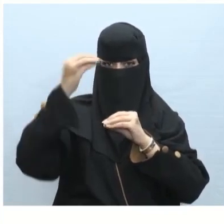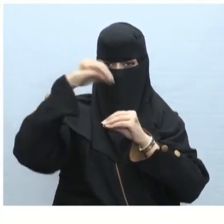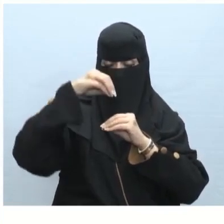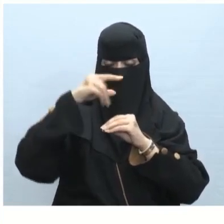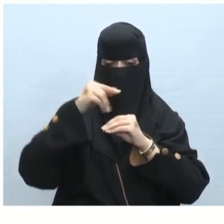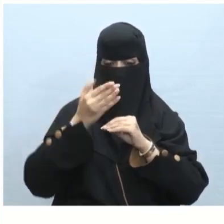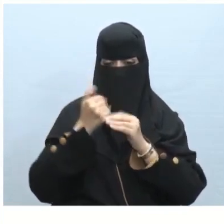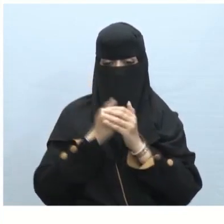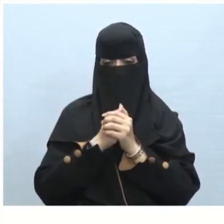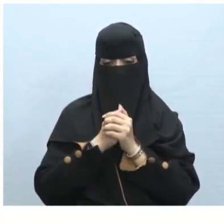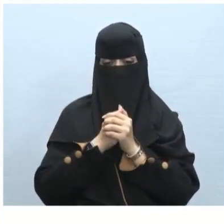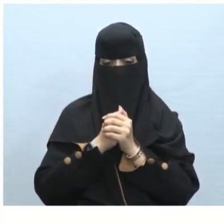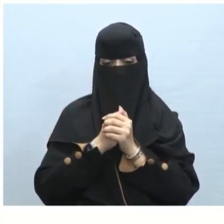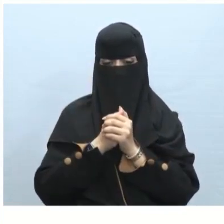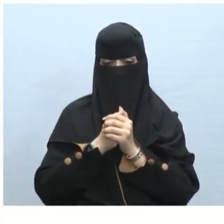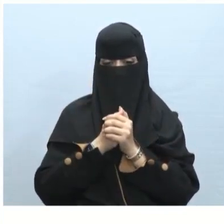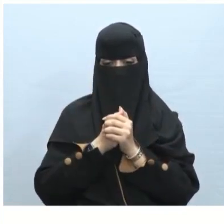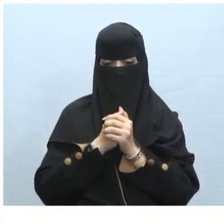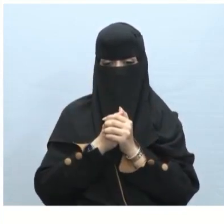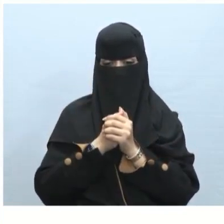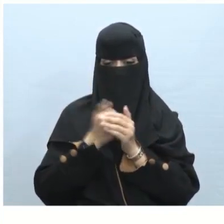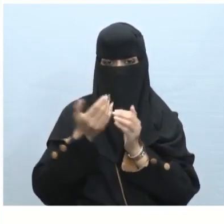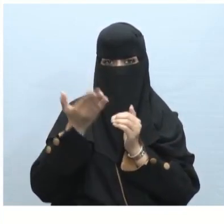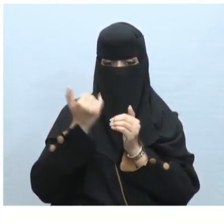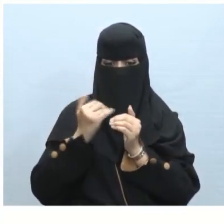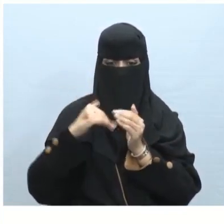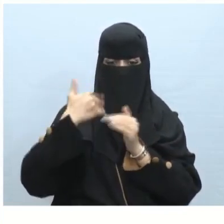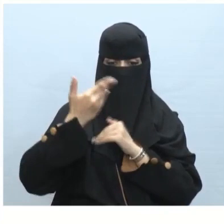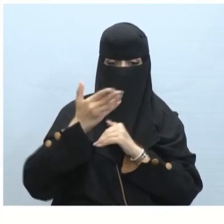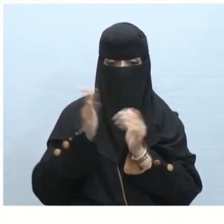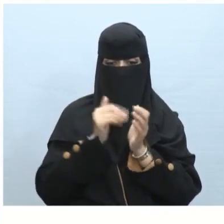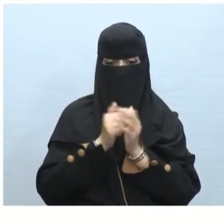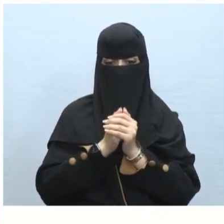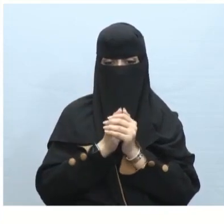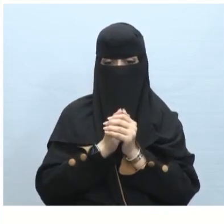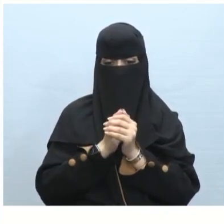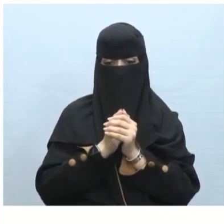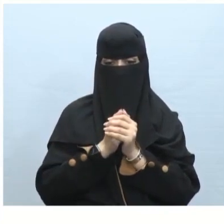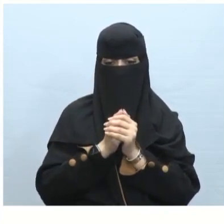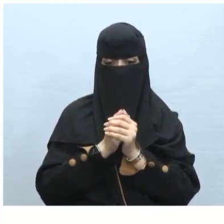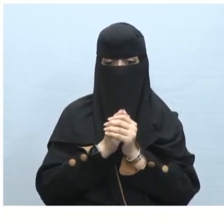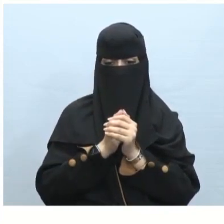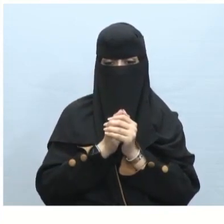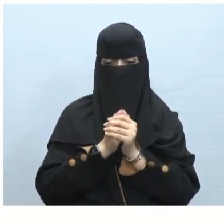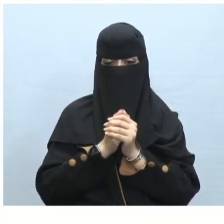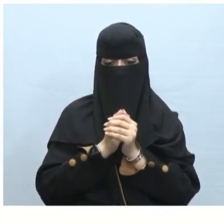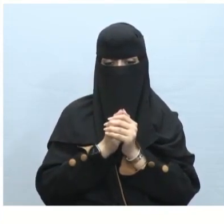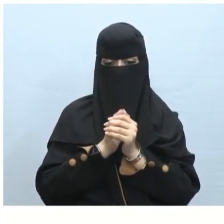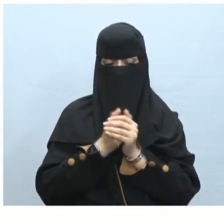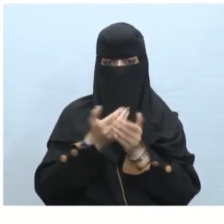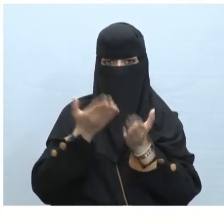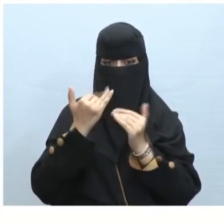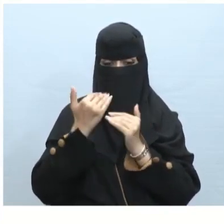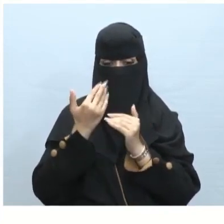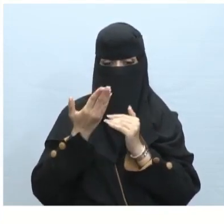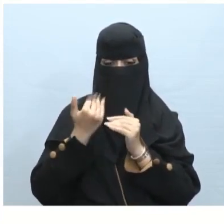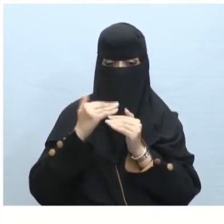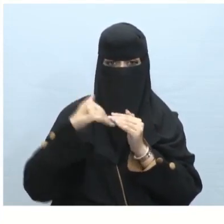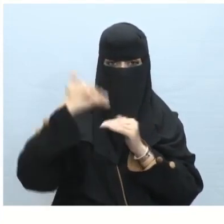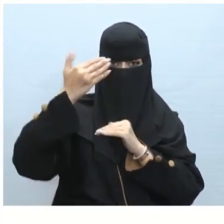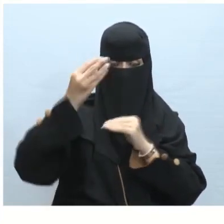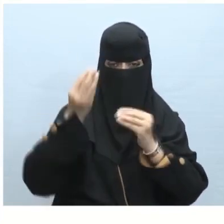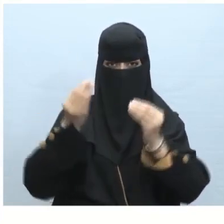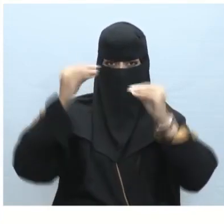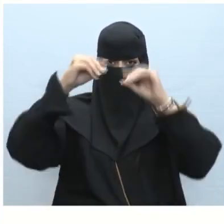SmartArt شكل بعد أو شكل قبل أيضا نلاحظ شكل قبل أو